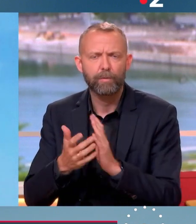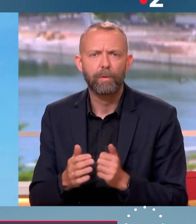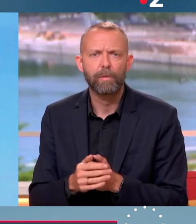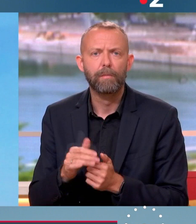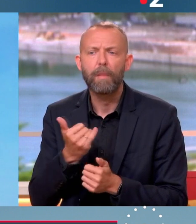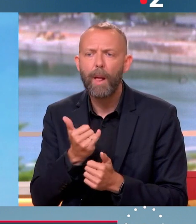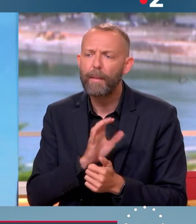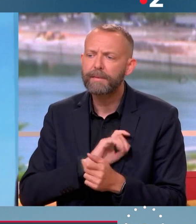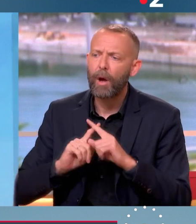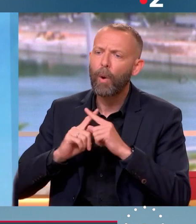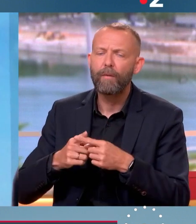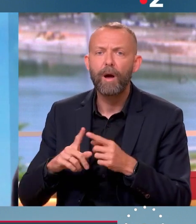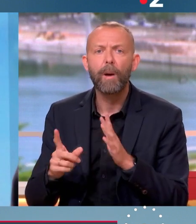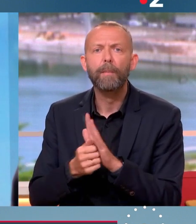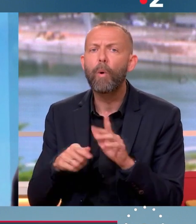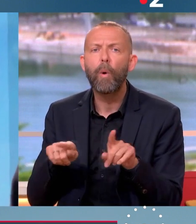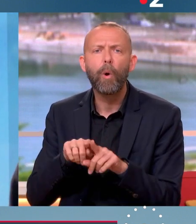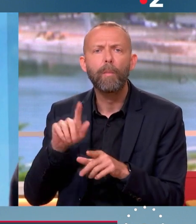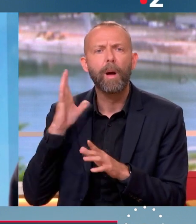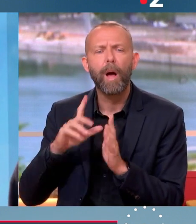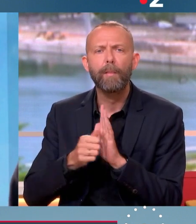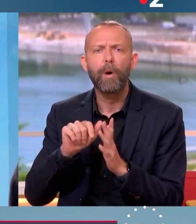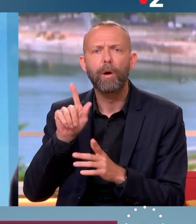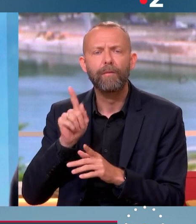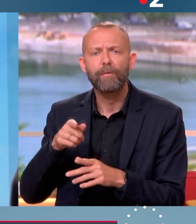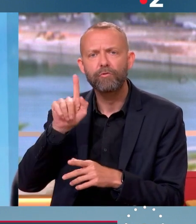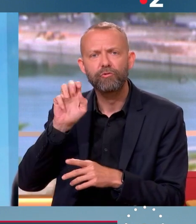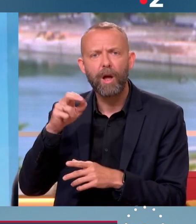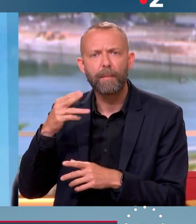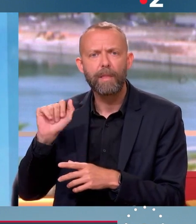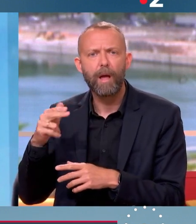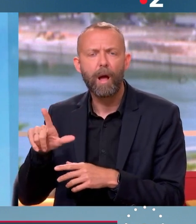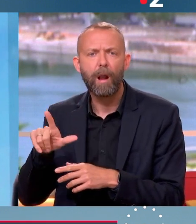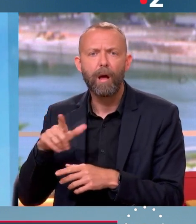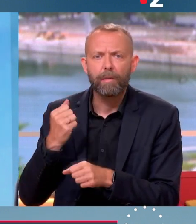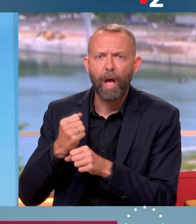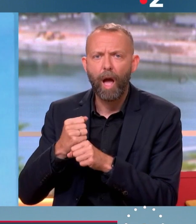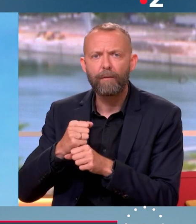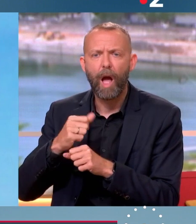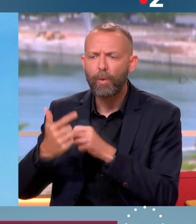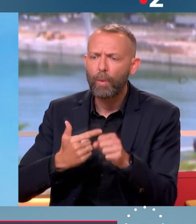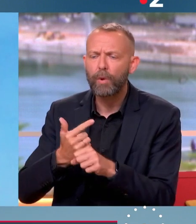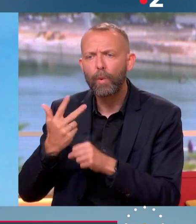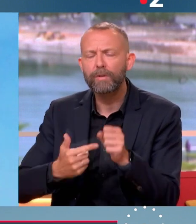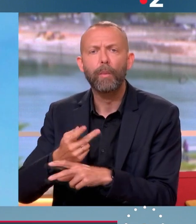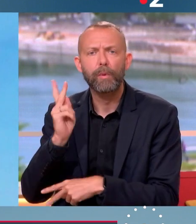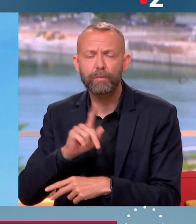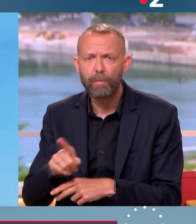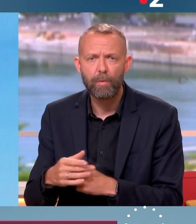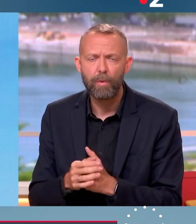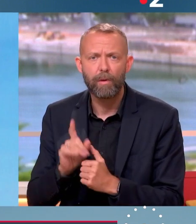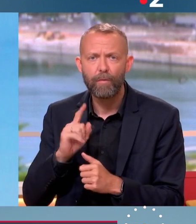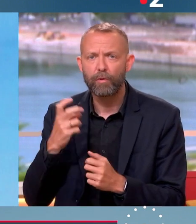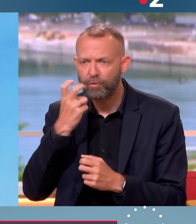convaincre que, comme au moment de Germinal, on doit tous travailler à la mine deux années de plus ou trois années de plus dans la vie, c'est savoir comment on organise la société du plein